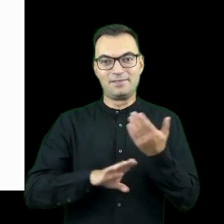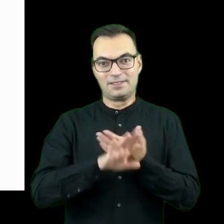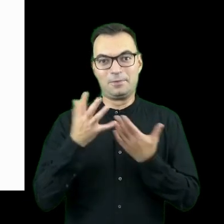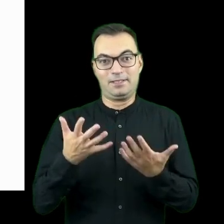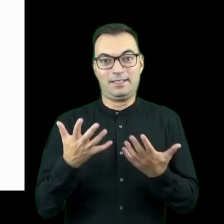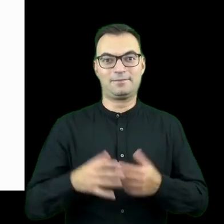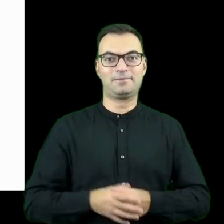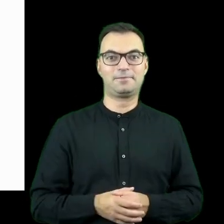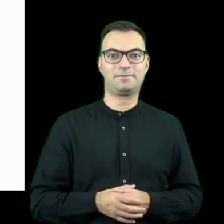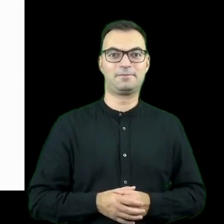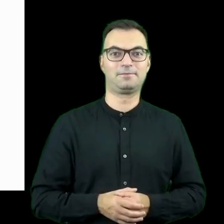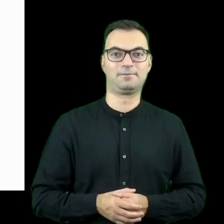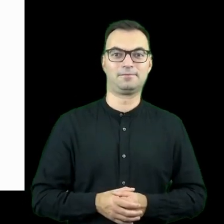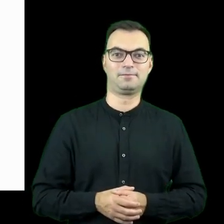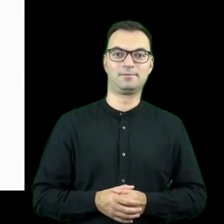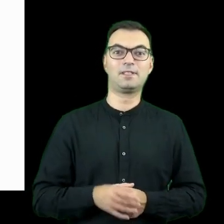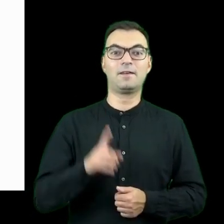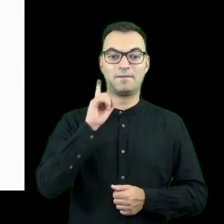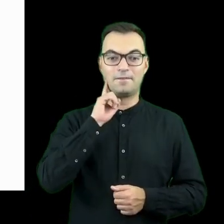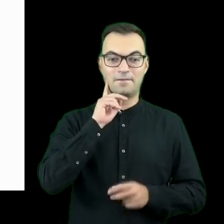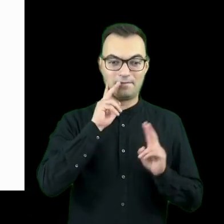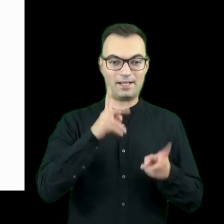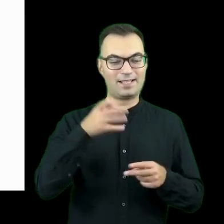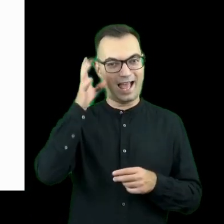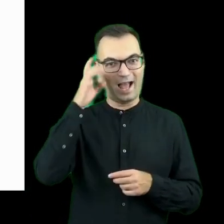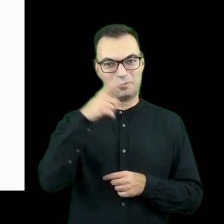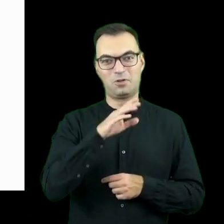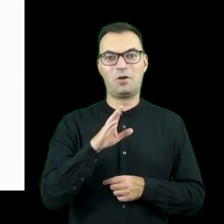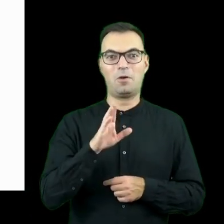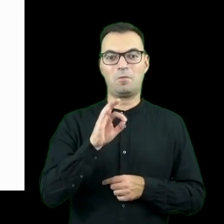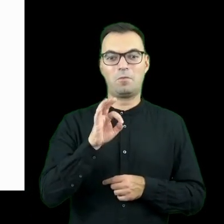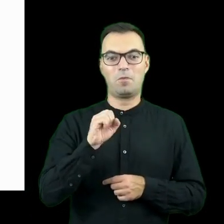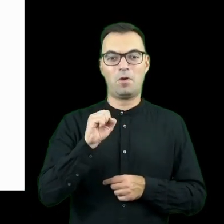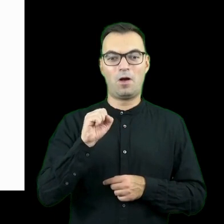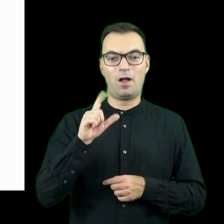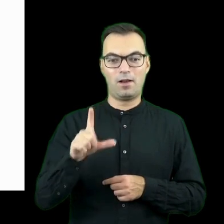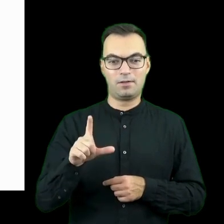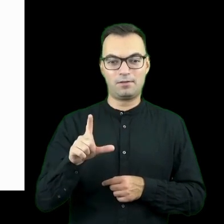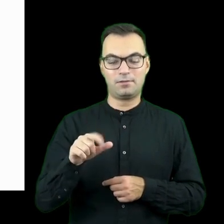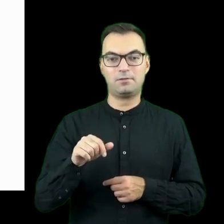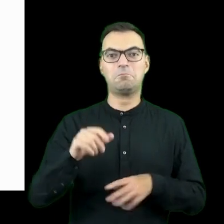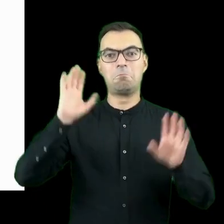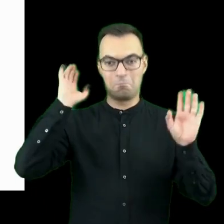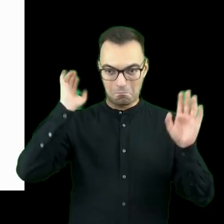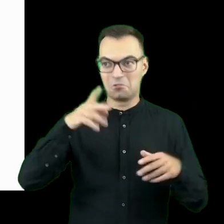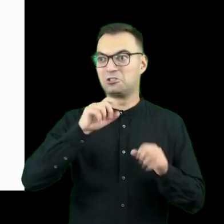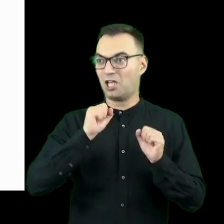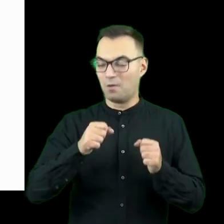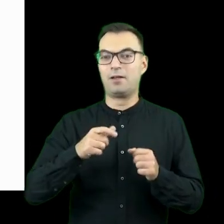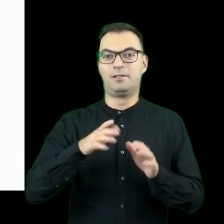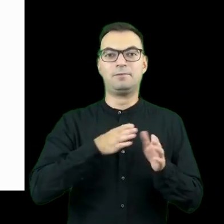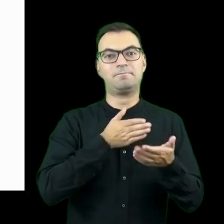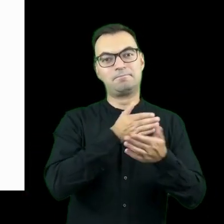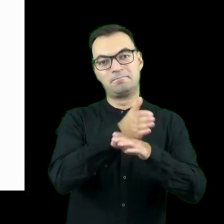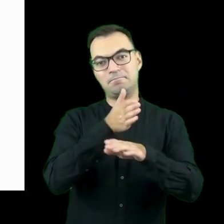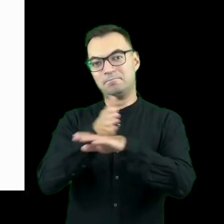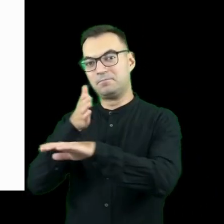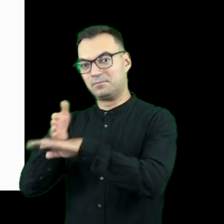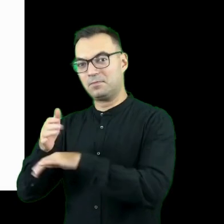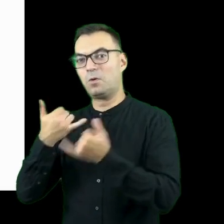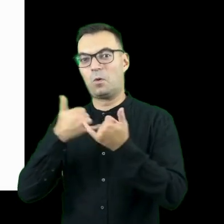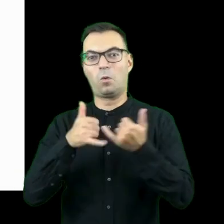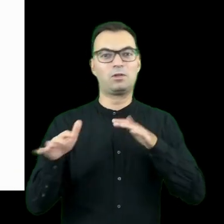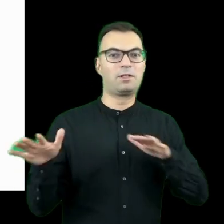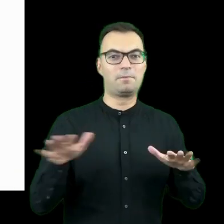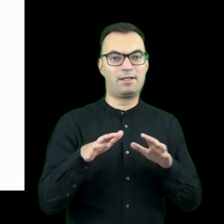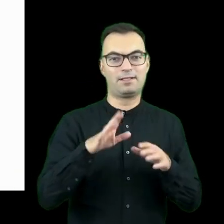tych spotkaniach. No i rzeczywiście Augusto zobaczył, że to działa, zaczął jeździć po fawolach, po różnych miejscach w